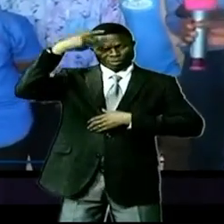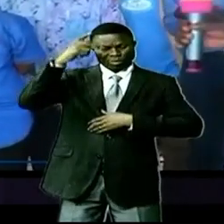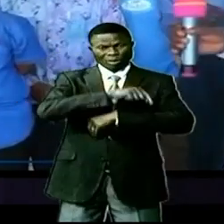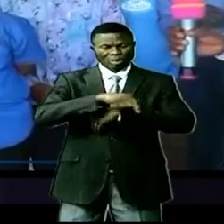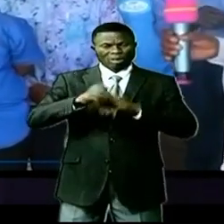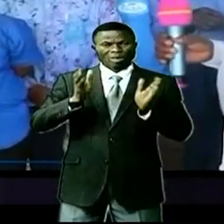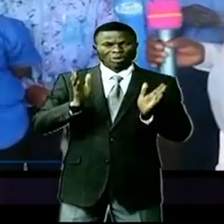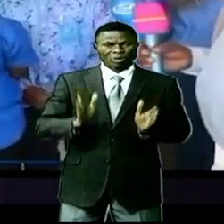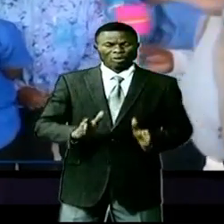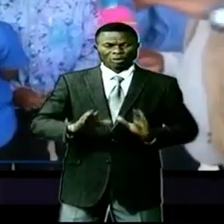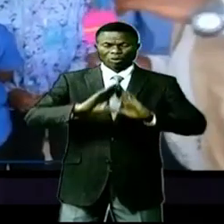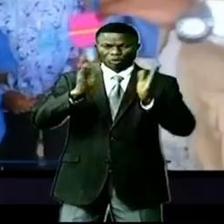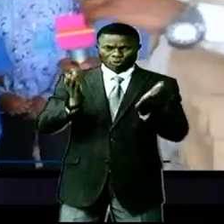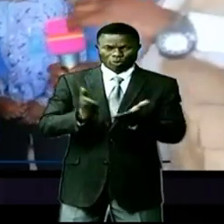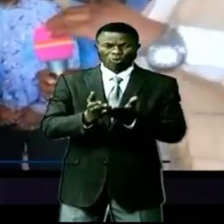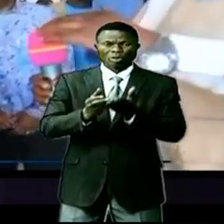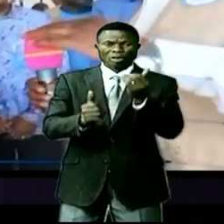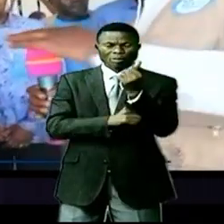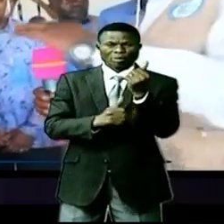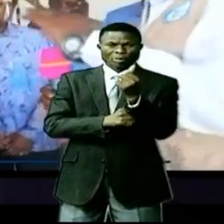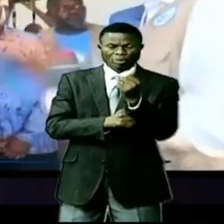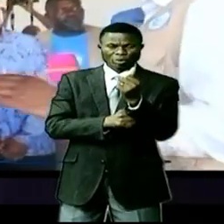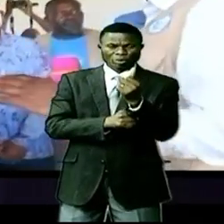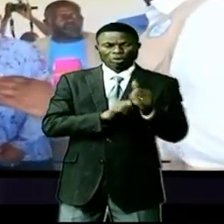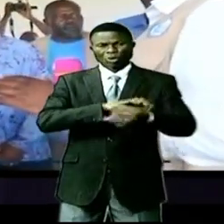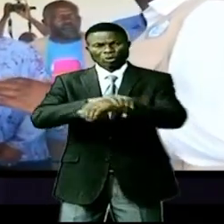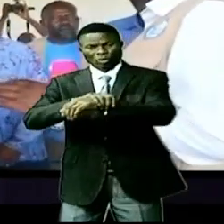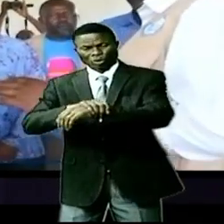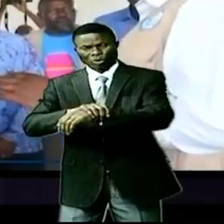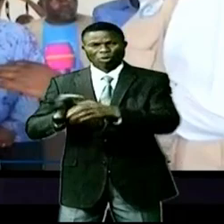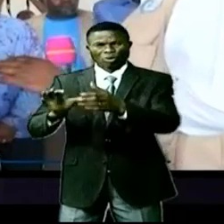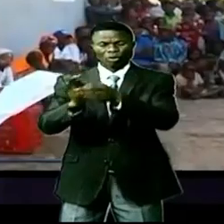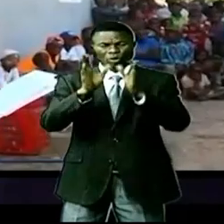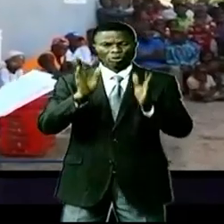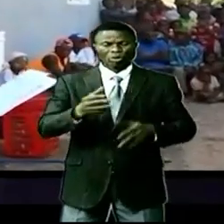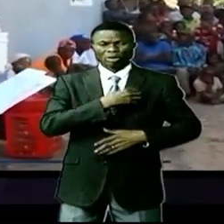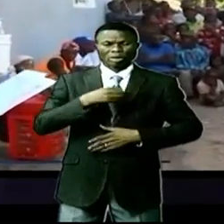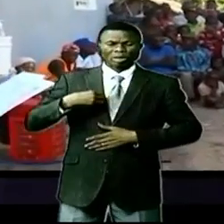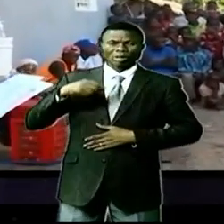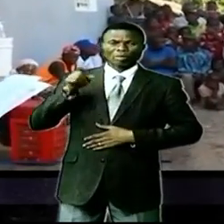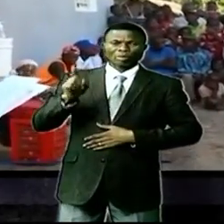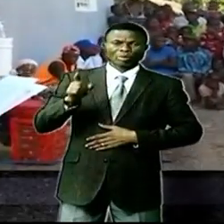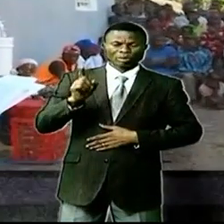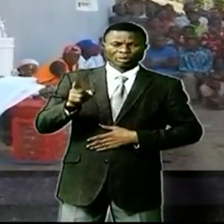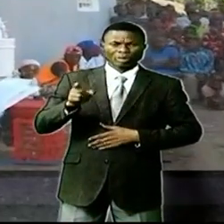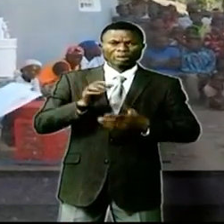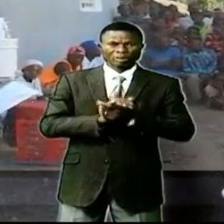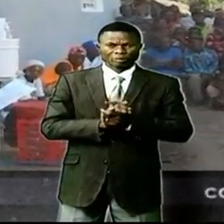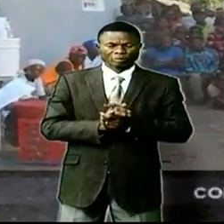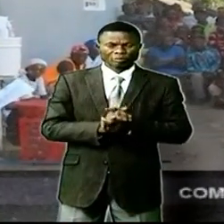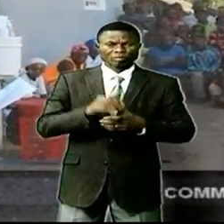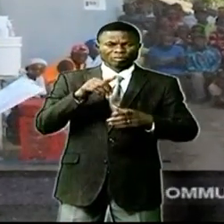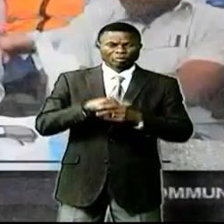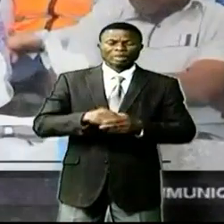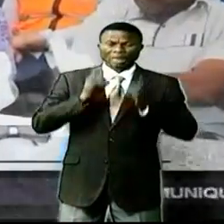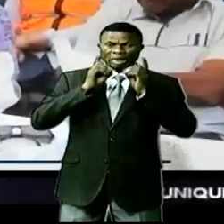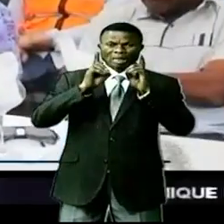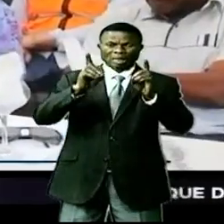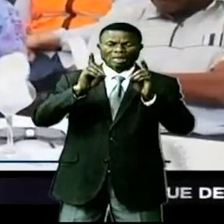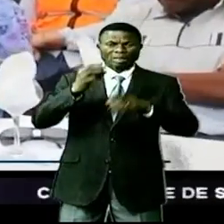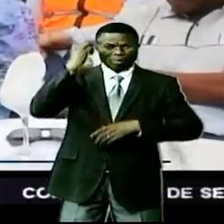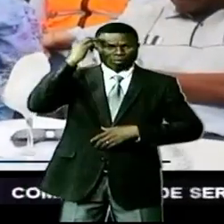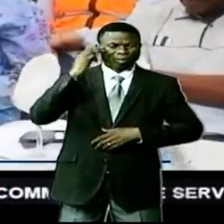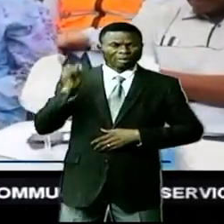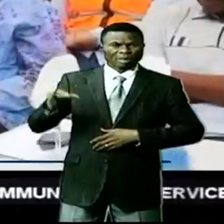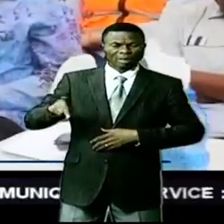-administratives, l'équipe Picagel, conduite par sa coordonnatrice Brigitte Kapinga Saouda, dans son allocution, le ministre